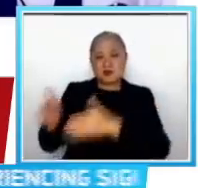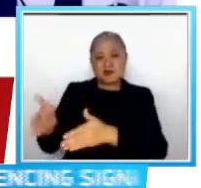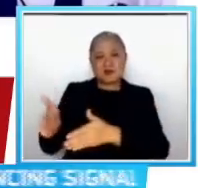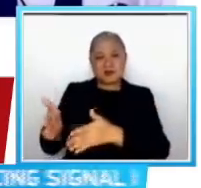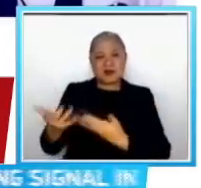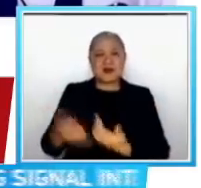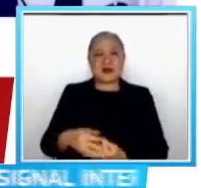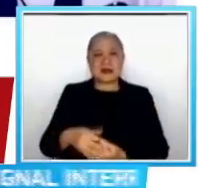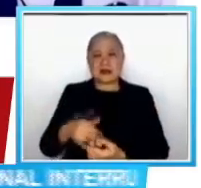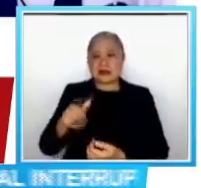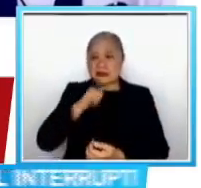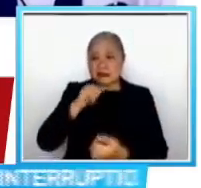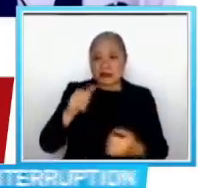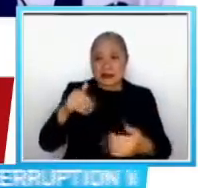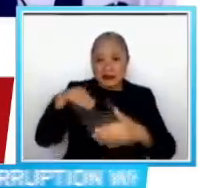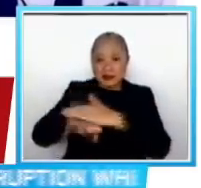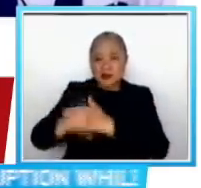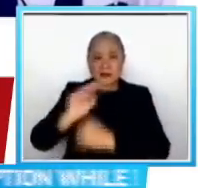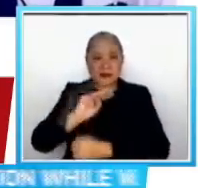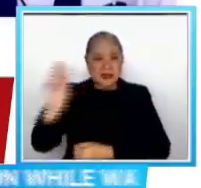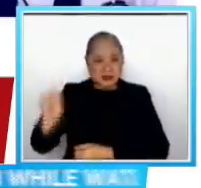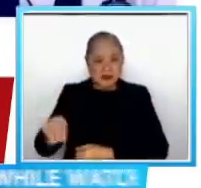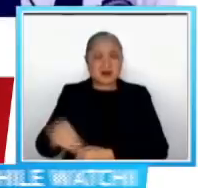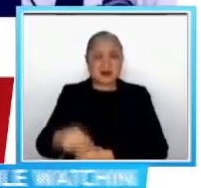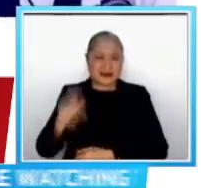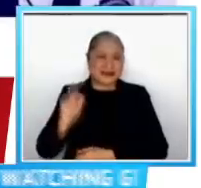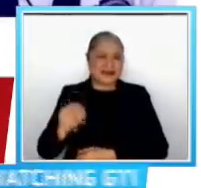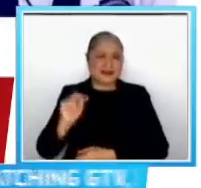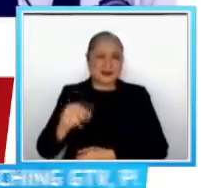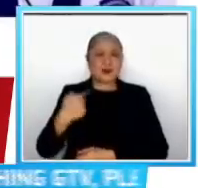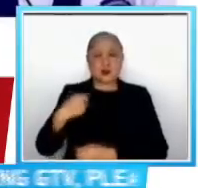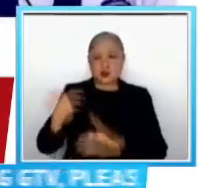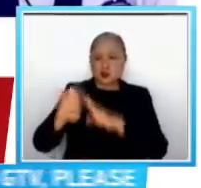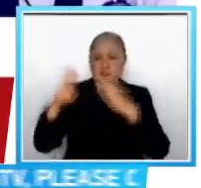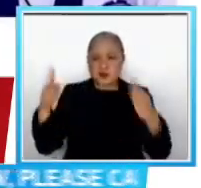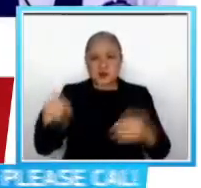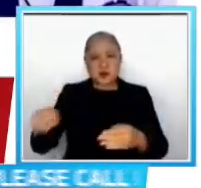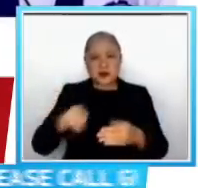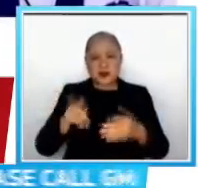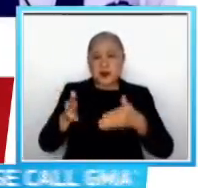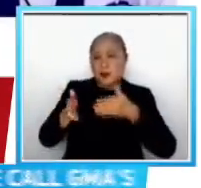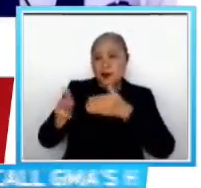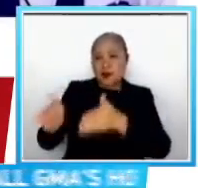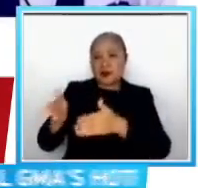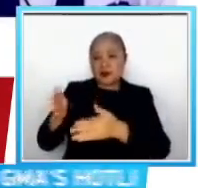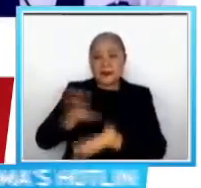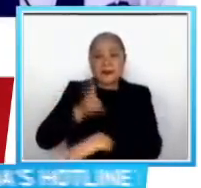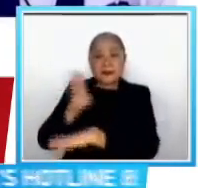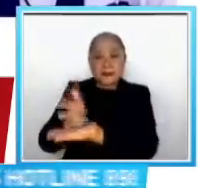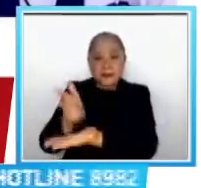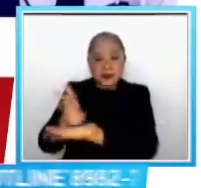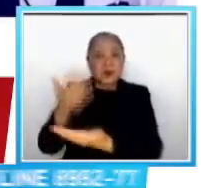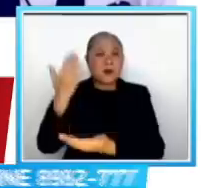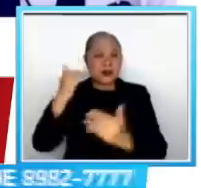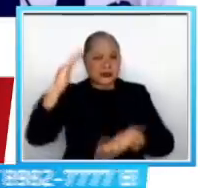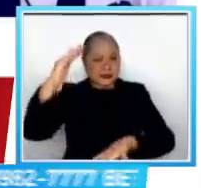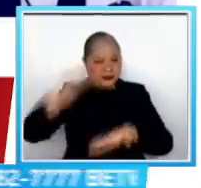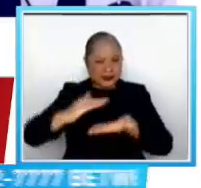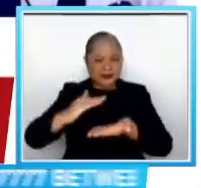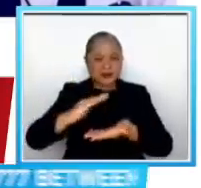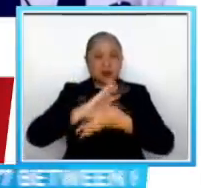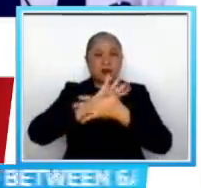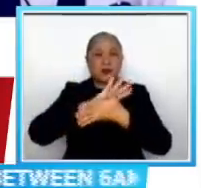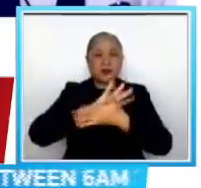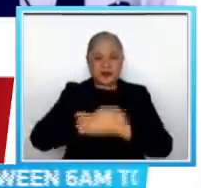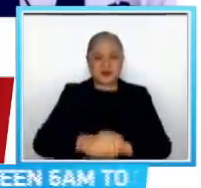Metro Manila also So kailangan na din talaga natin magbukas po ng mga ruta dahil bumababa naman na po yung mga Alert Levels For